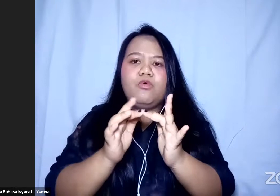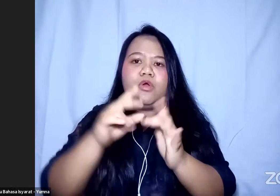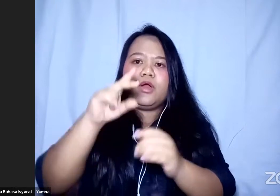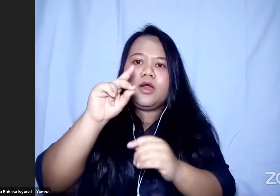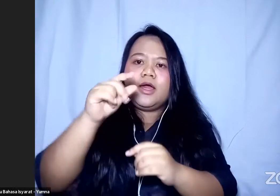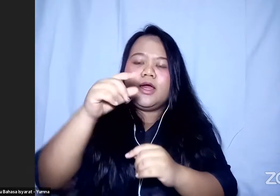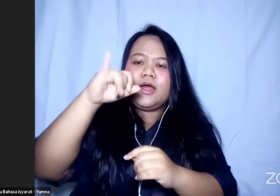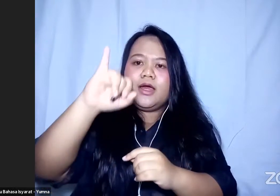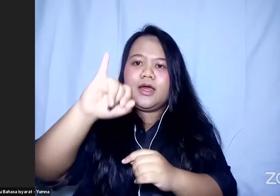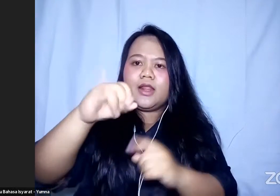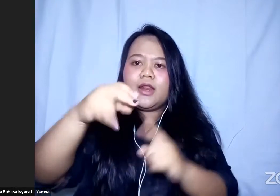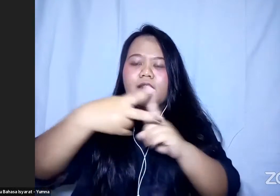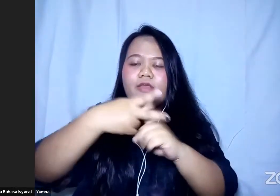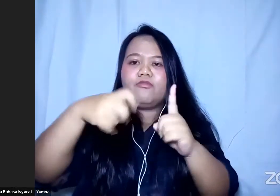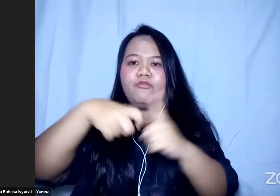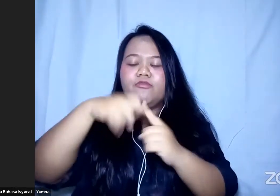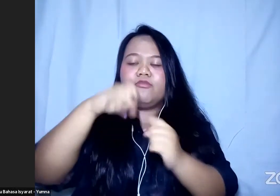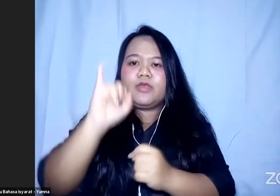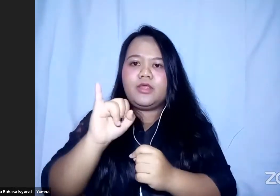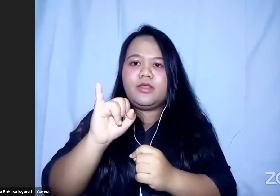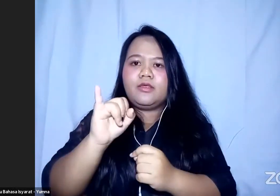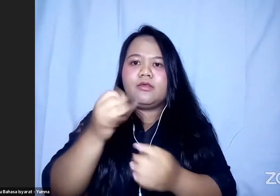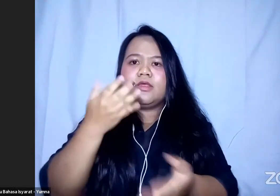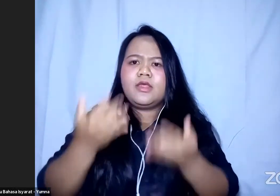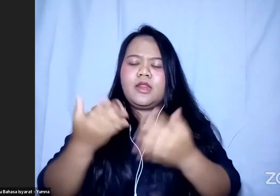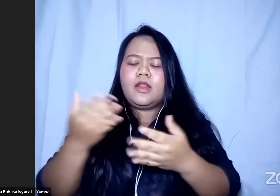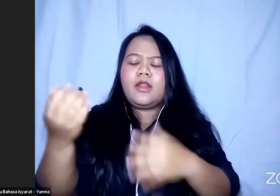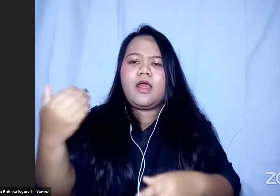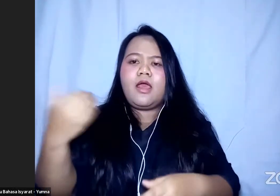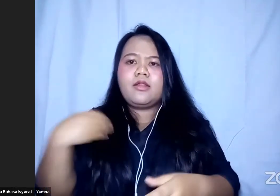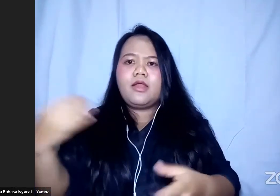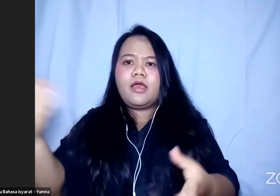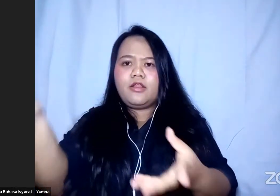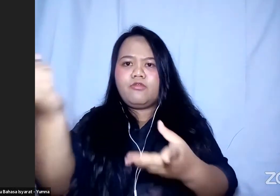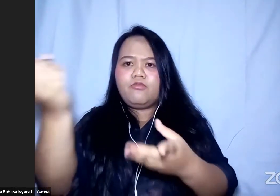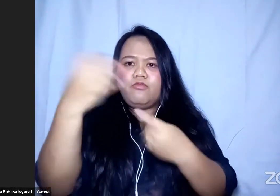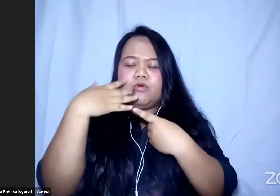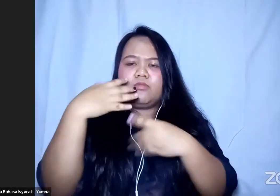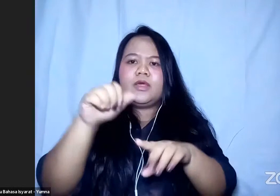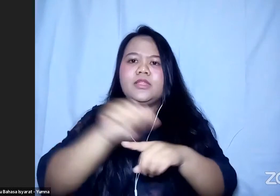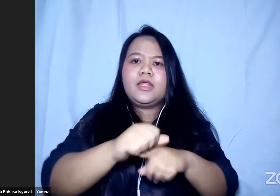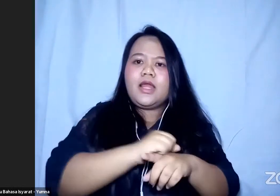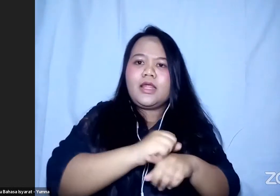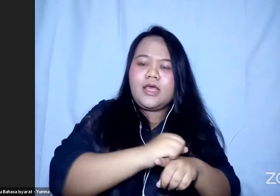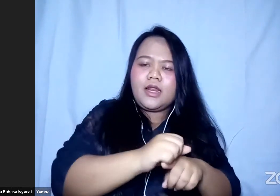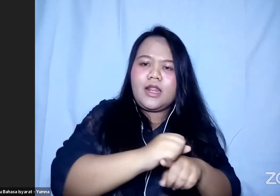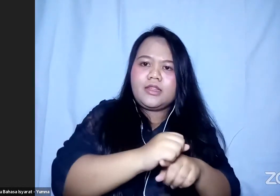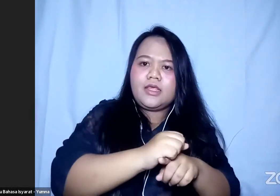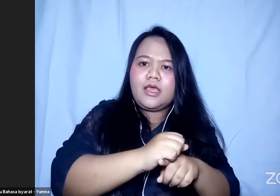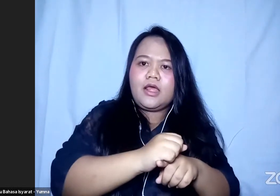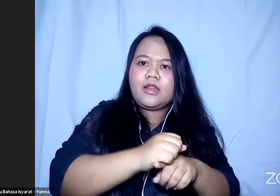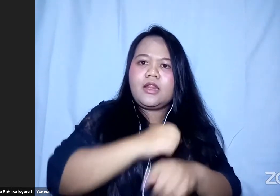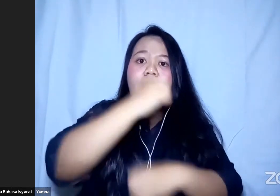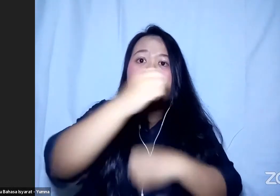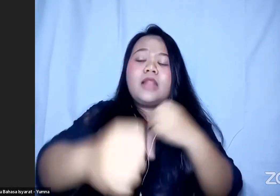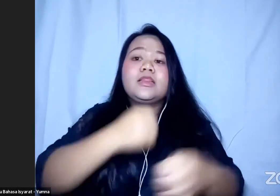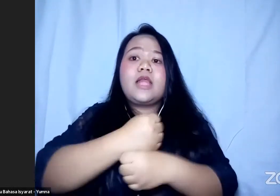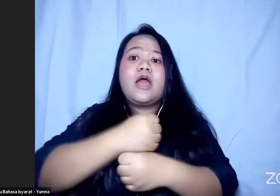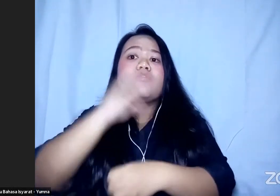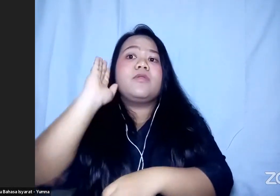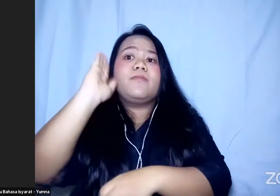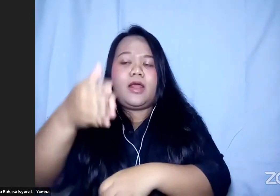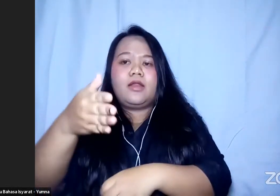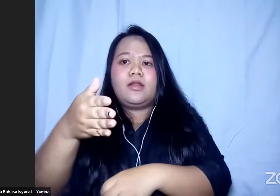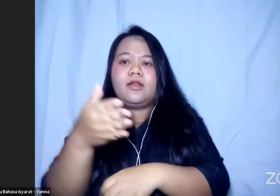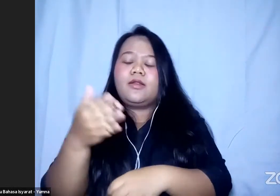Untuk Kira-kira Mendapatkan Informasi Mengenai Pelatihan Yang Akan Dilanjutkan Pada Tahun Depan Jadi Akan